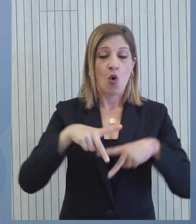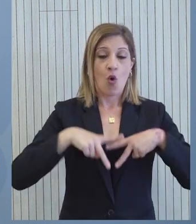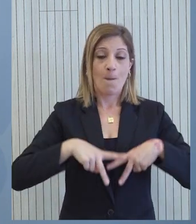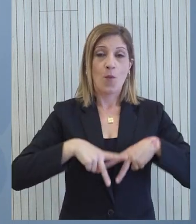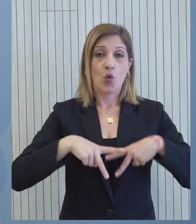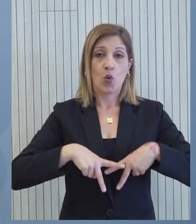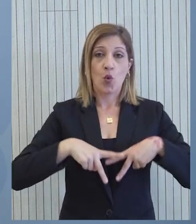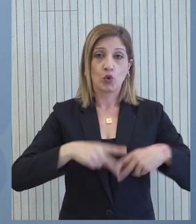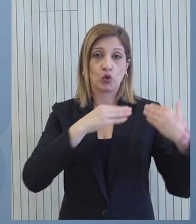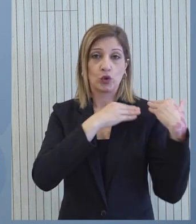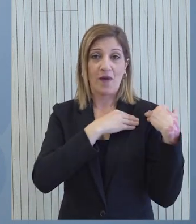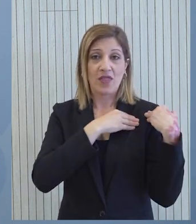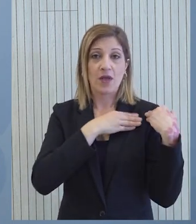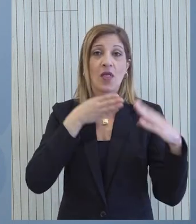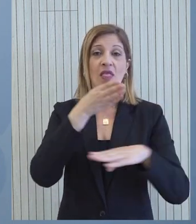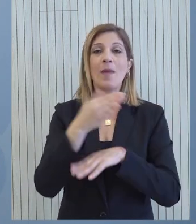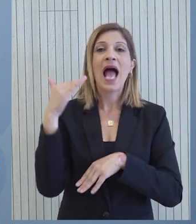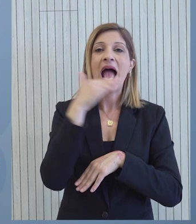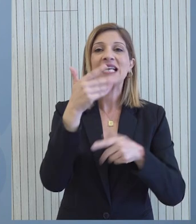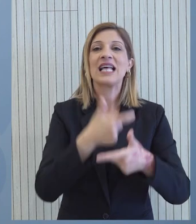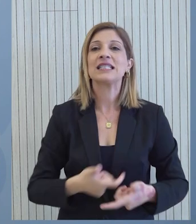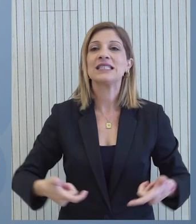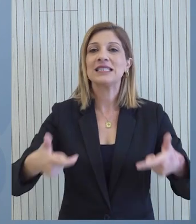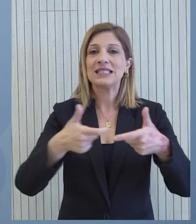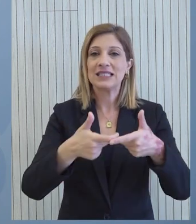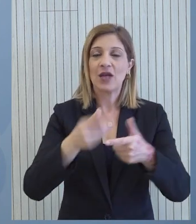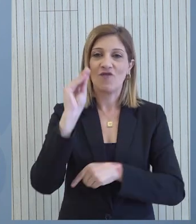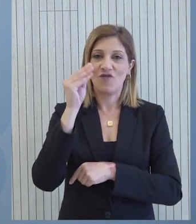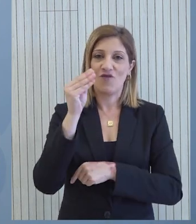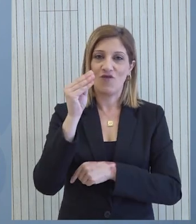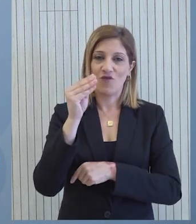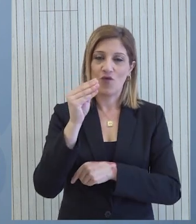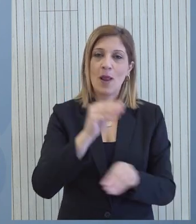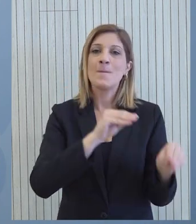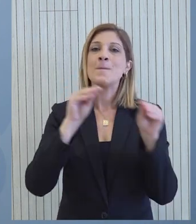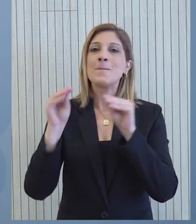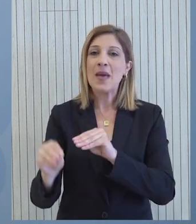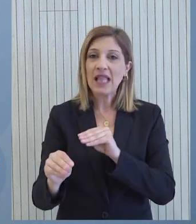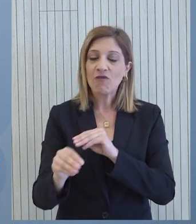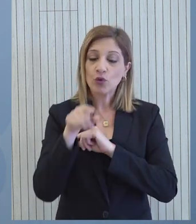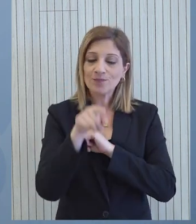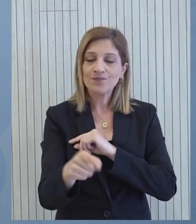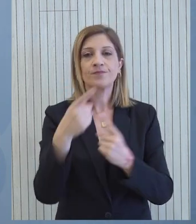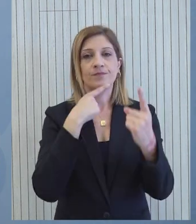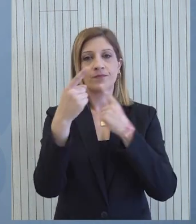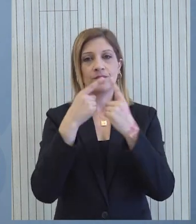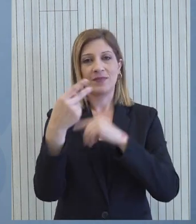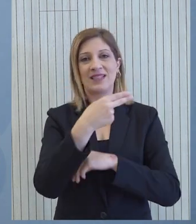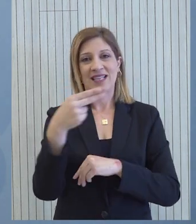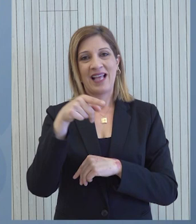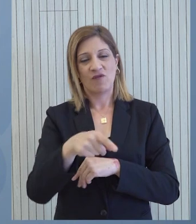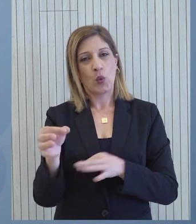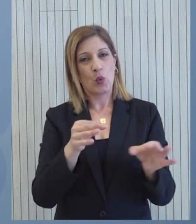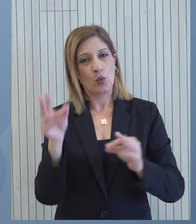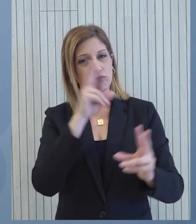παρευρεθεί στην έκτακτη συνεδρίαση της Αρμόδιας Κοινοβουλευτικής Επιτροπής Μεταφορών όπου θα συζητηθούν οι τελευταίες εξελίξεις βάσει του